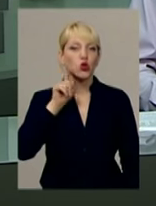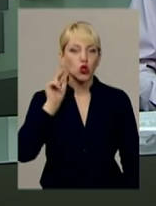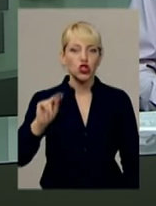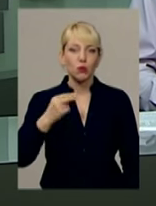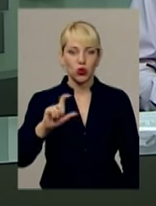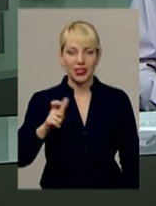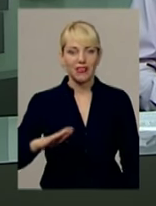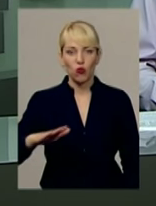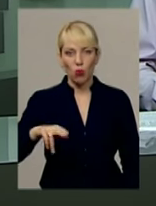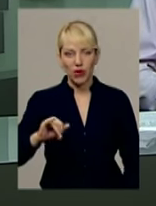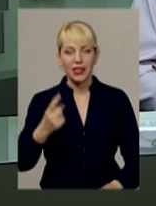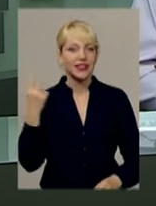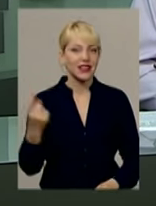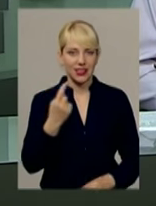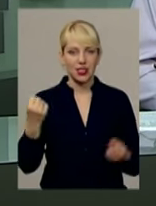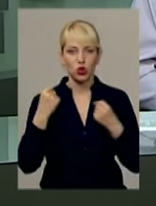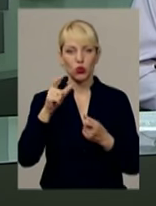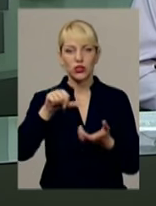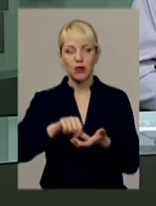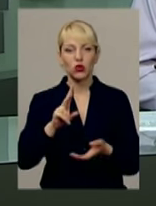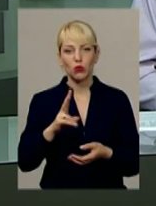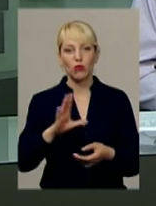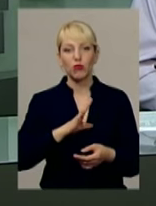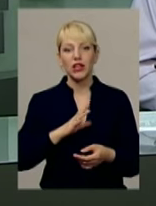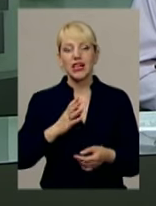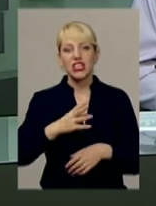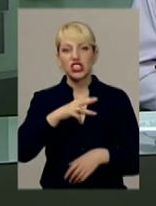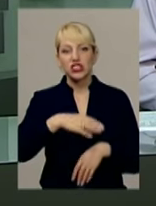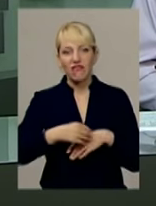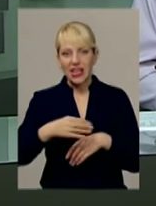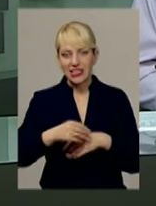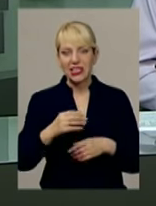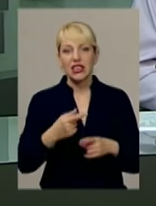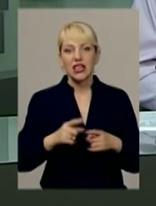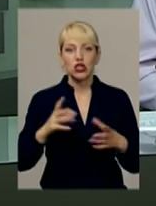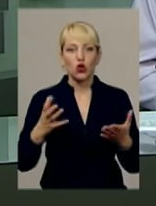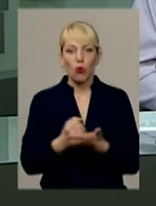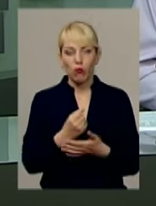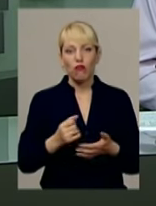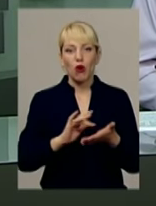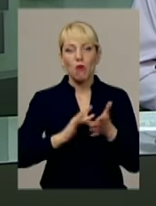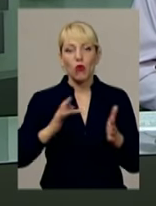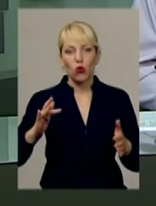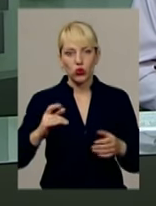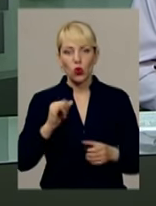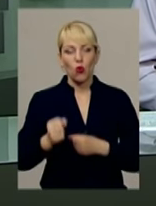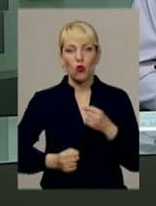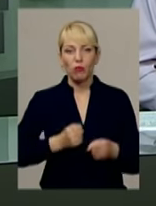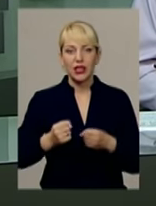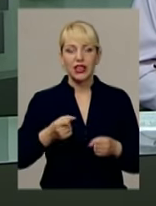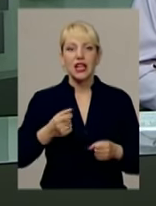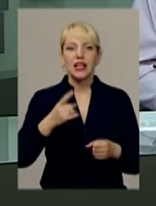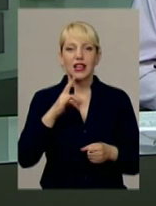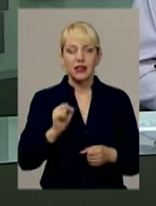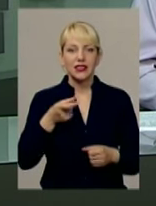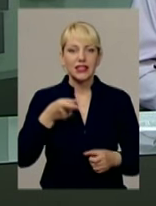Єдиний спортсмен, який представляв Хмельниччину на змаганнях у шведському Ескелістоні, здобув бронзу у бігу на 1500 метрів.